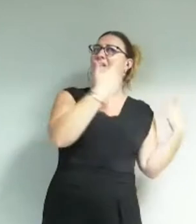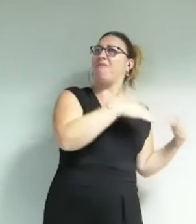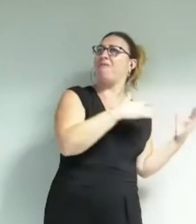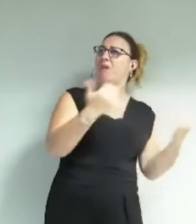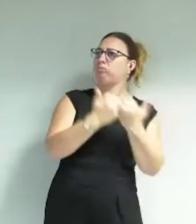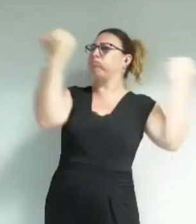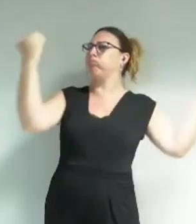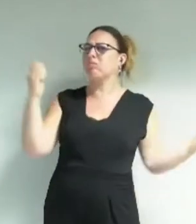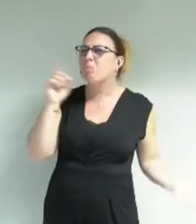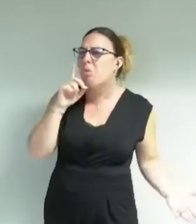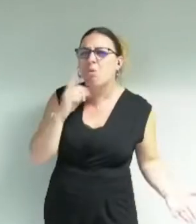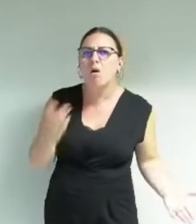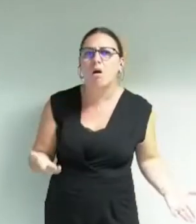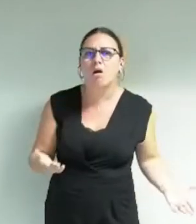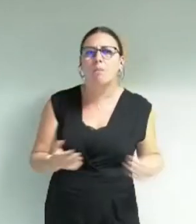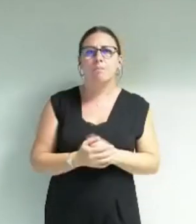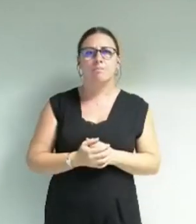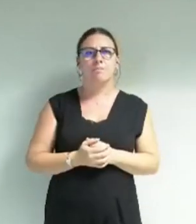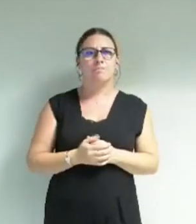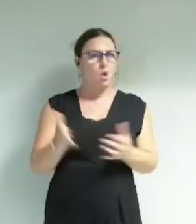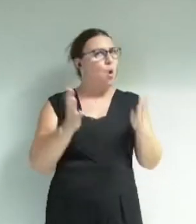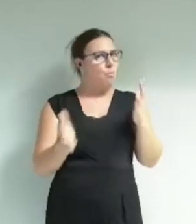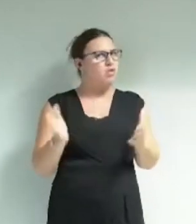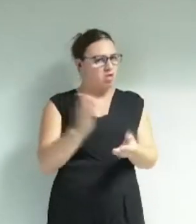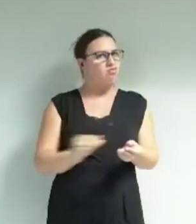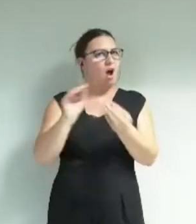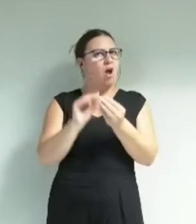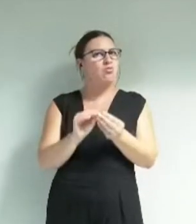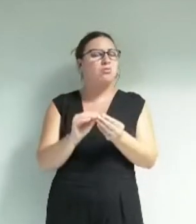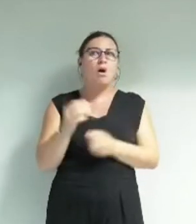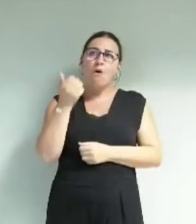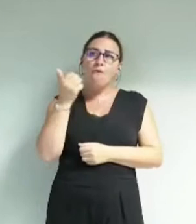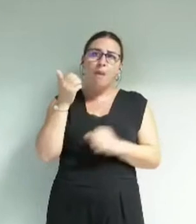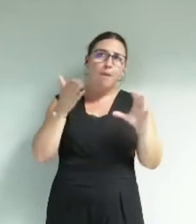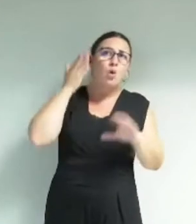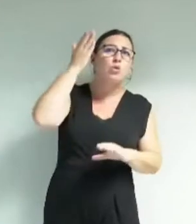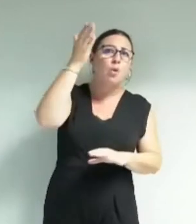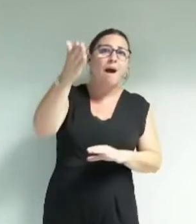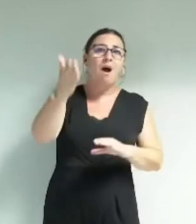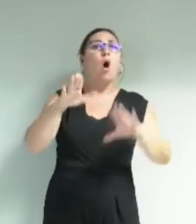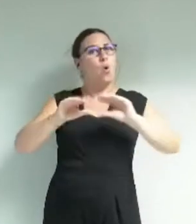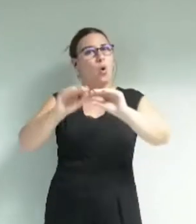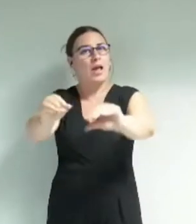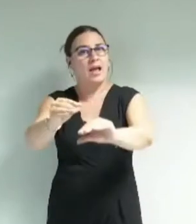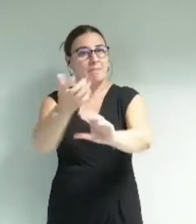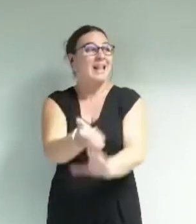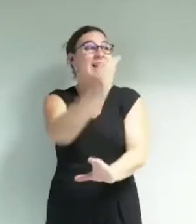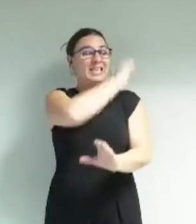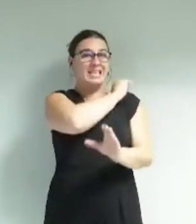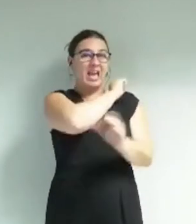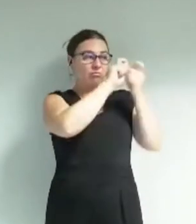hier ? Je dirais même, pourquoi feriez-vous demain ce que vous avez défait hier